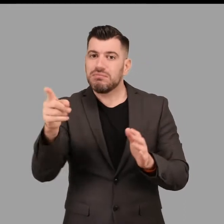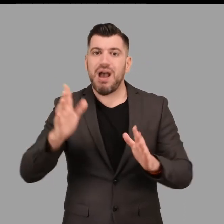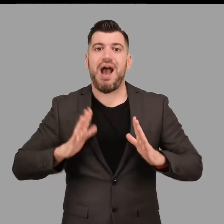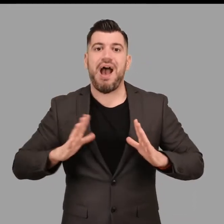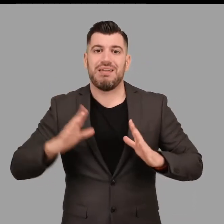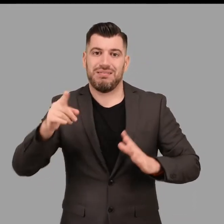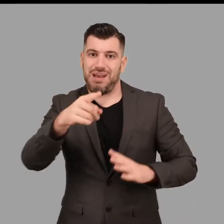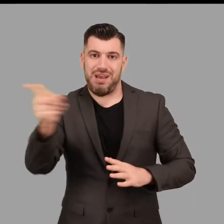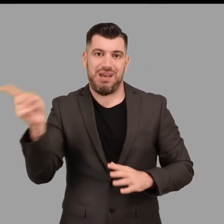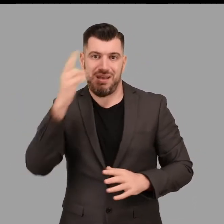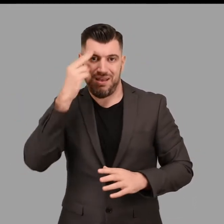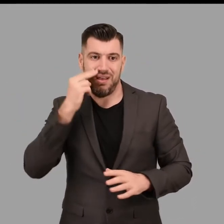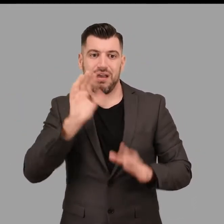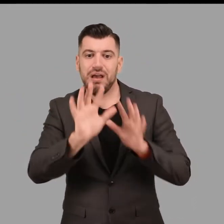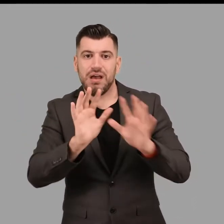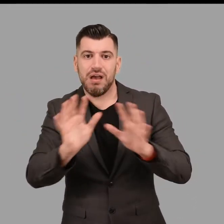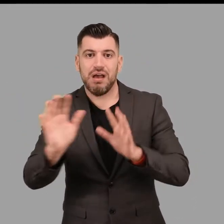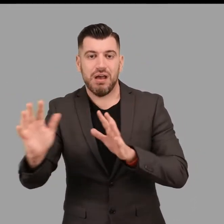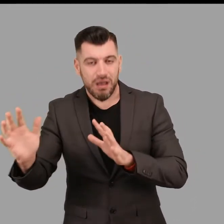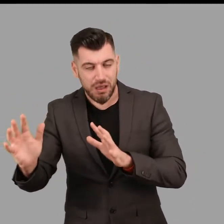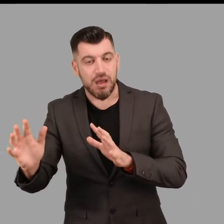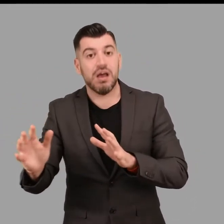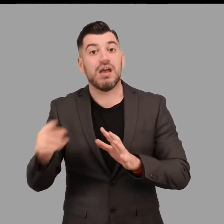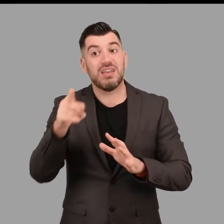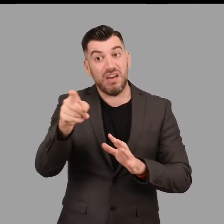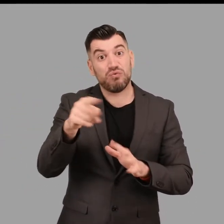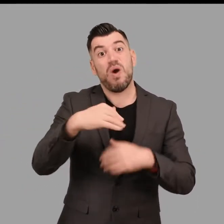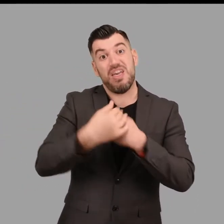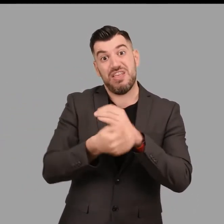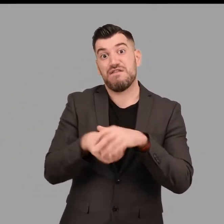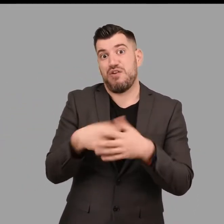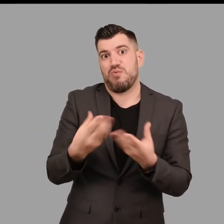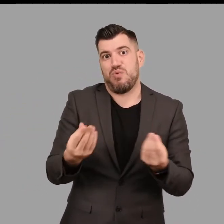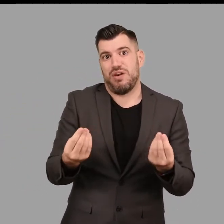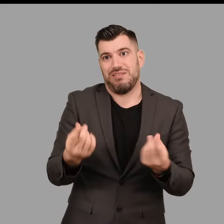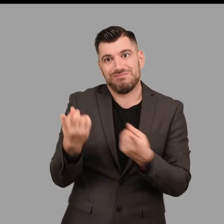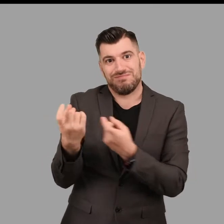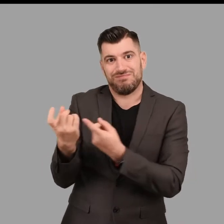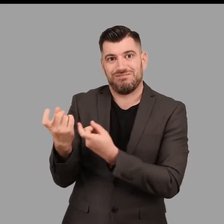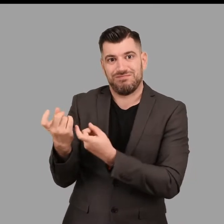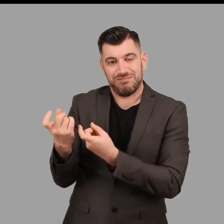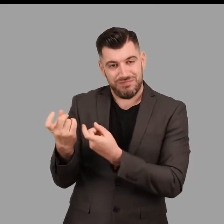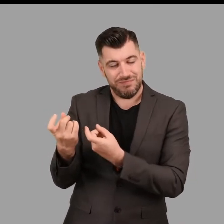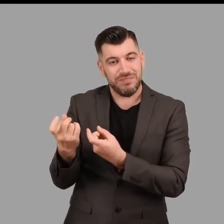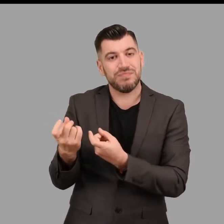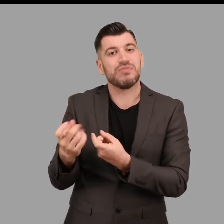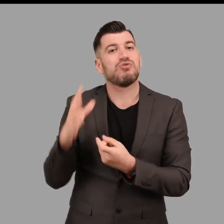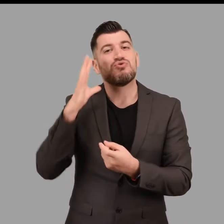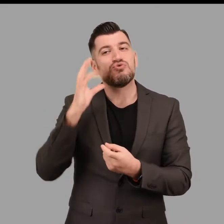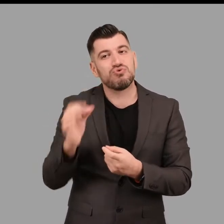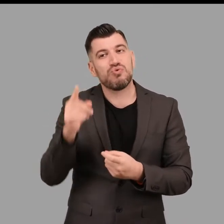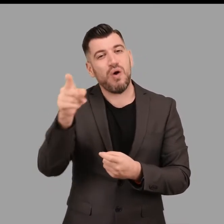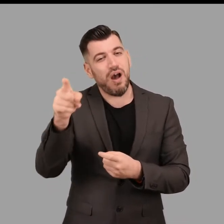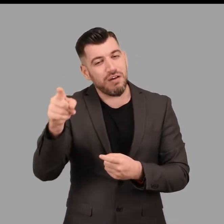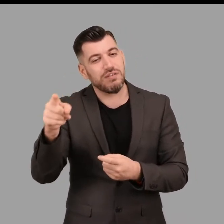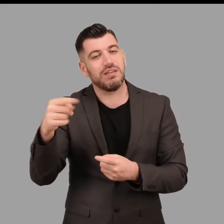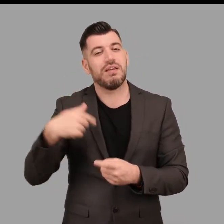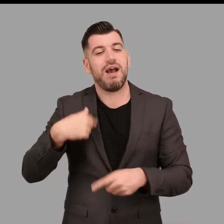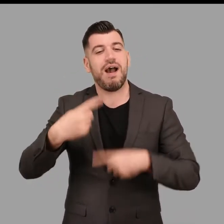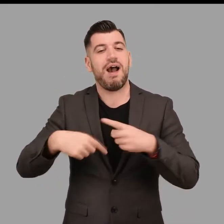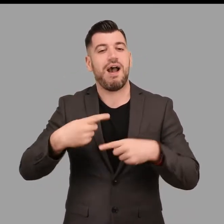επισκεπτών και η οποία θα παρουσιάζει ενδιαφέρον για αυτούς παρέχοντας σημεία αναφοράς με τις προηγούμενες εμπειρίες και τα βιώματά τους